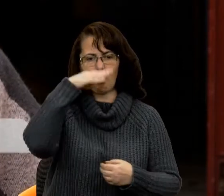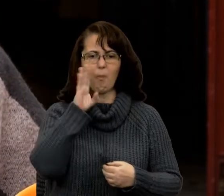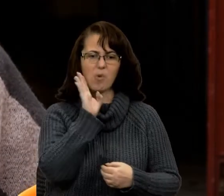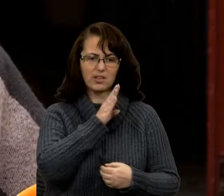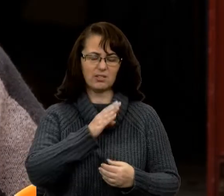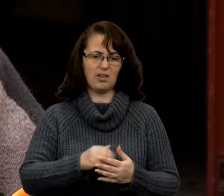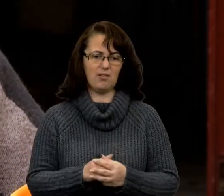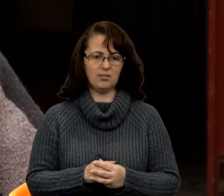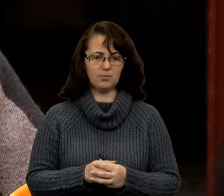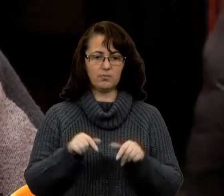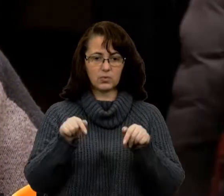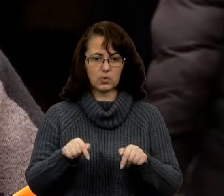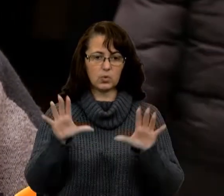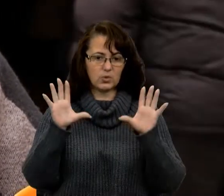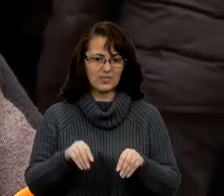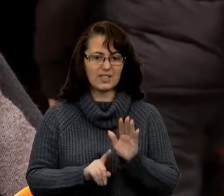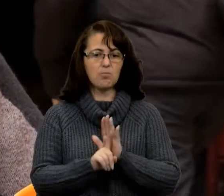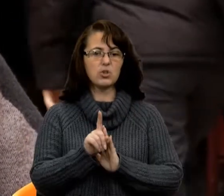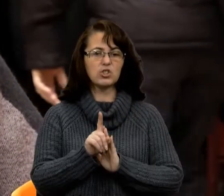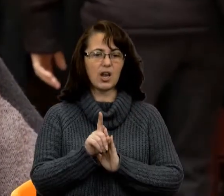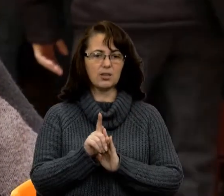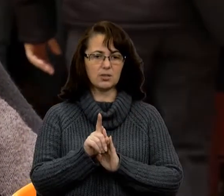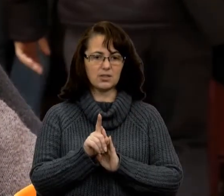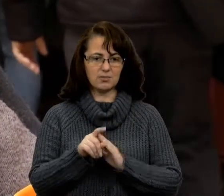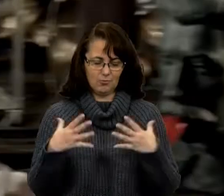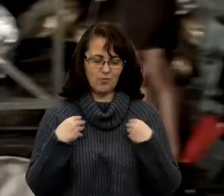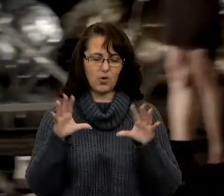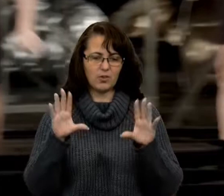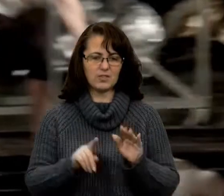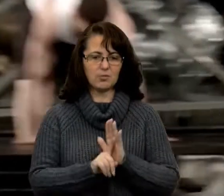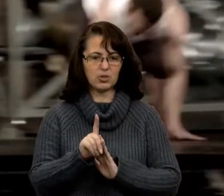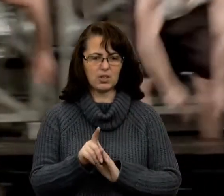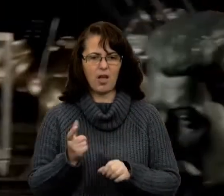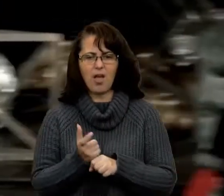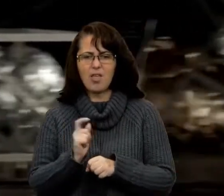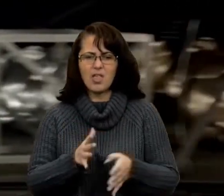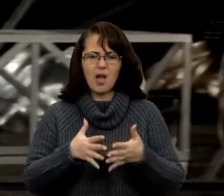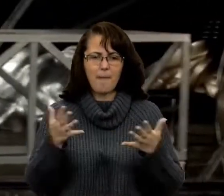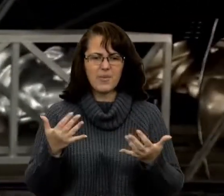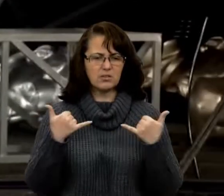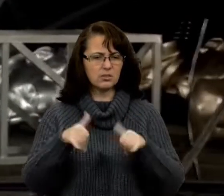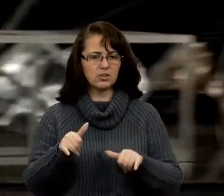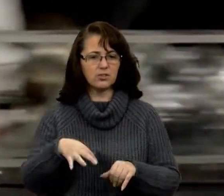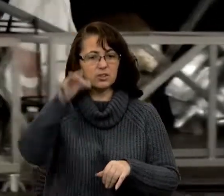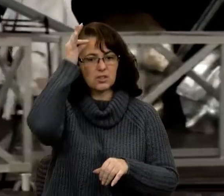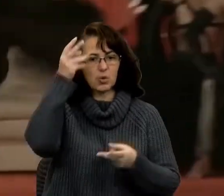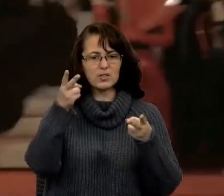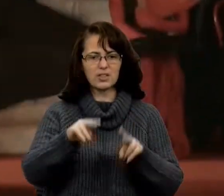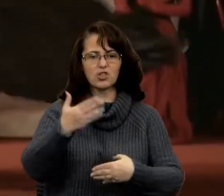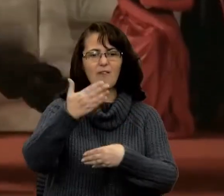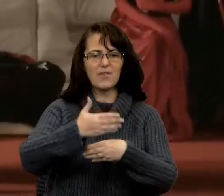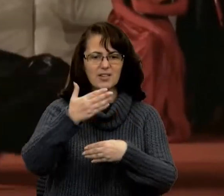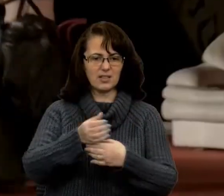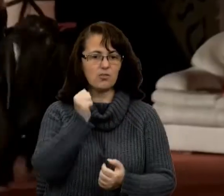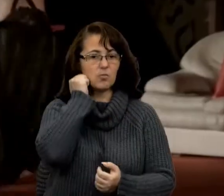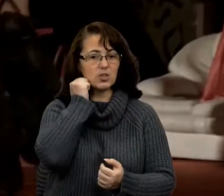Тут все почалося. Згадував все почалося. Та найбільш вражаючими спогадами залишилися вистави. У